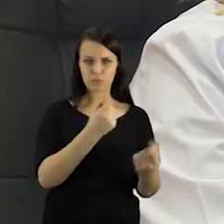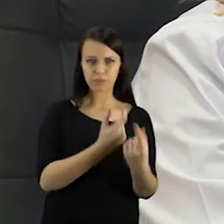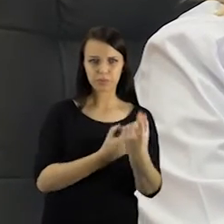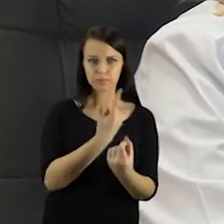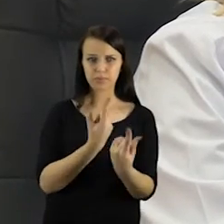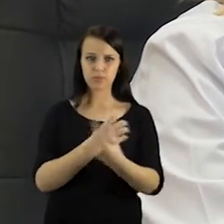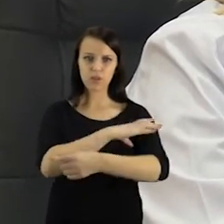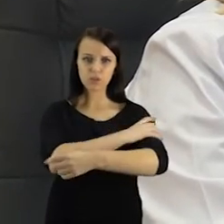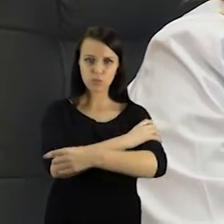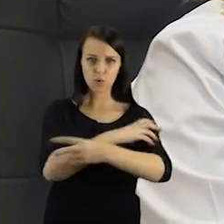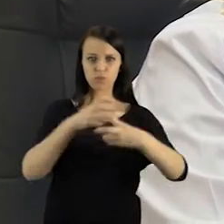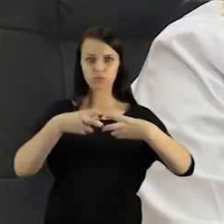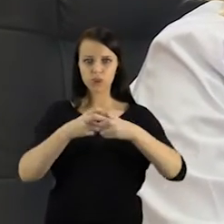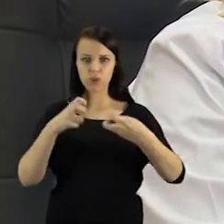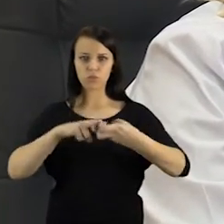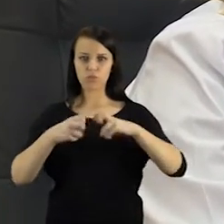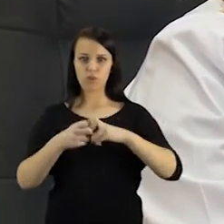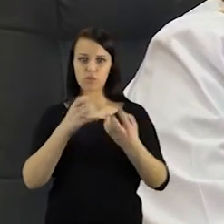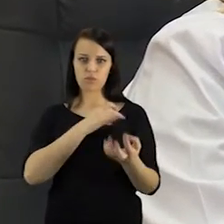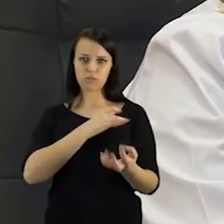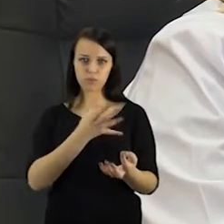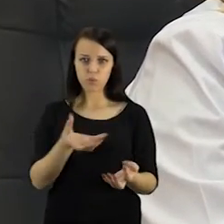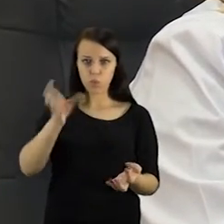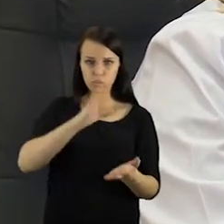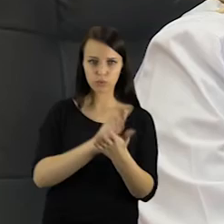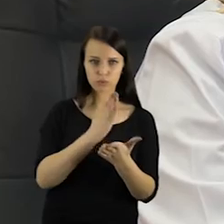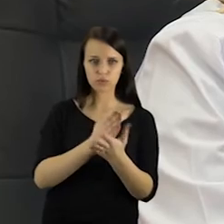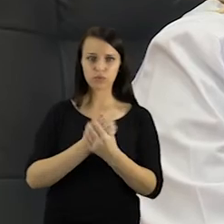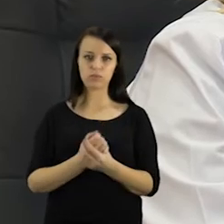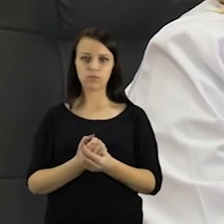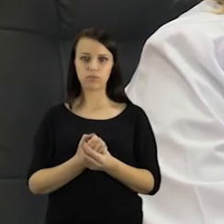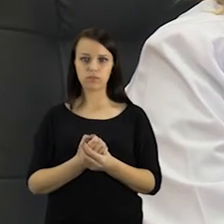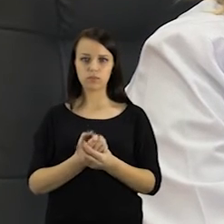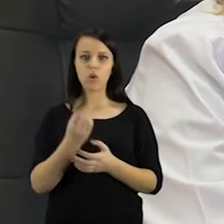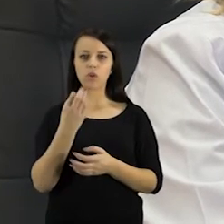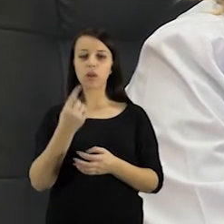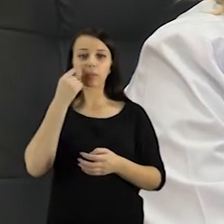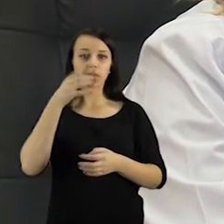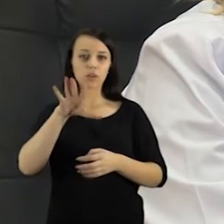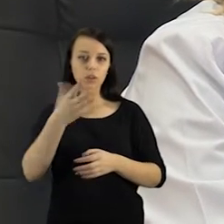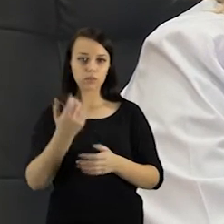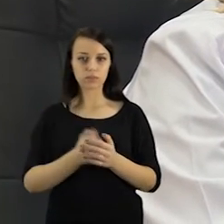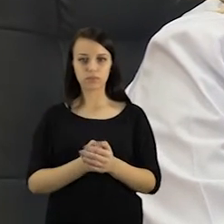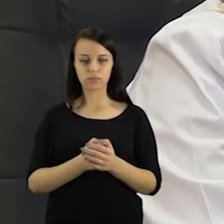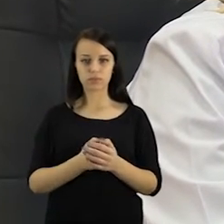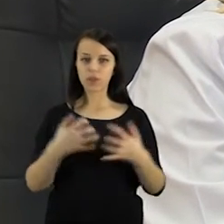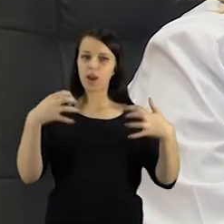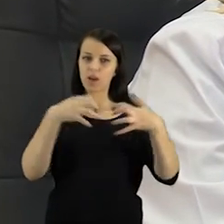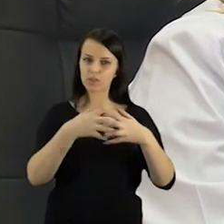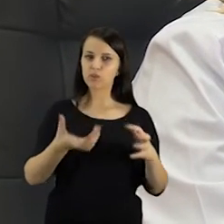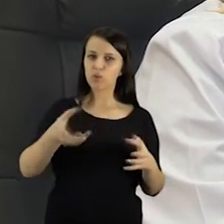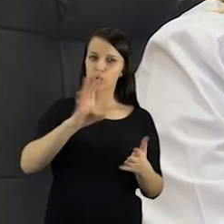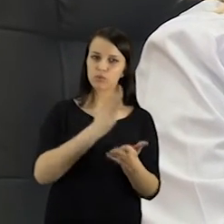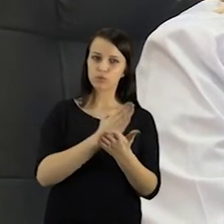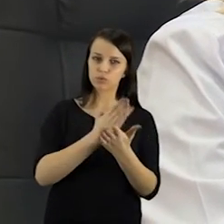ir hipertoniją, artritai, padaugėjo miokardų infarktai, pastebėta,